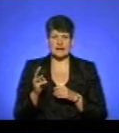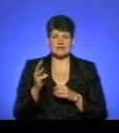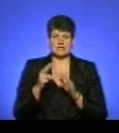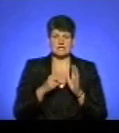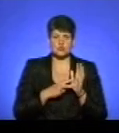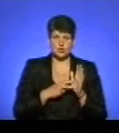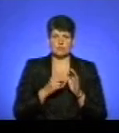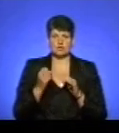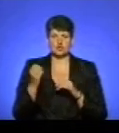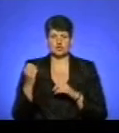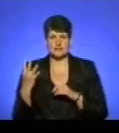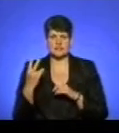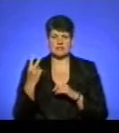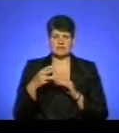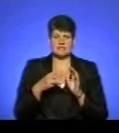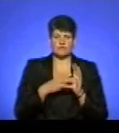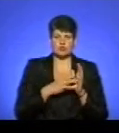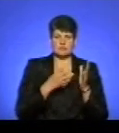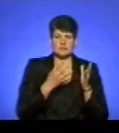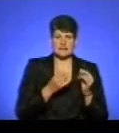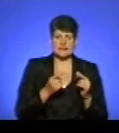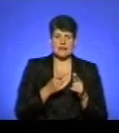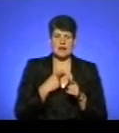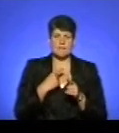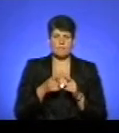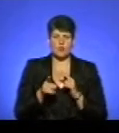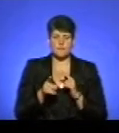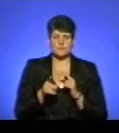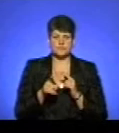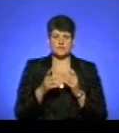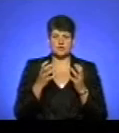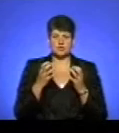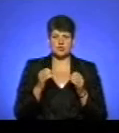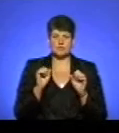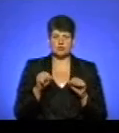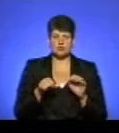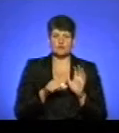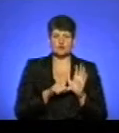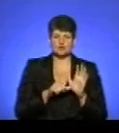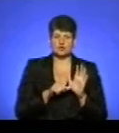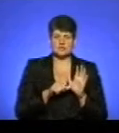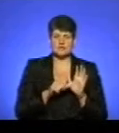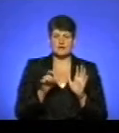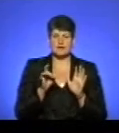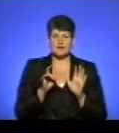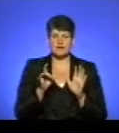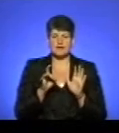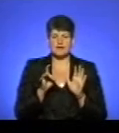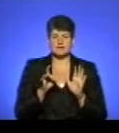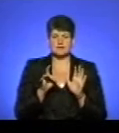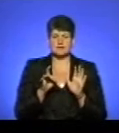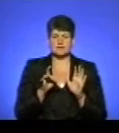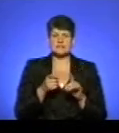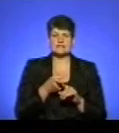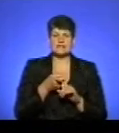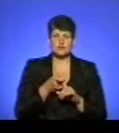14, 28 день, або ще, можливо, 6 раз введення вакцини. В